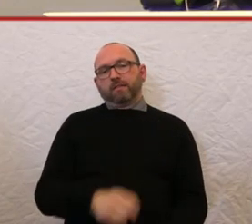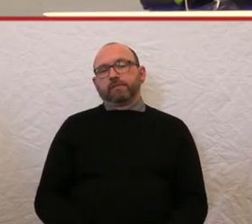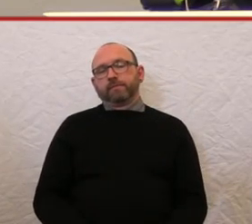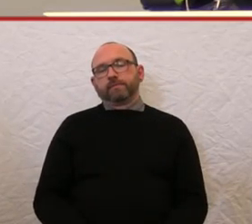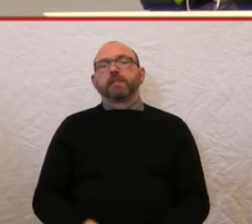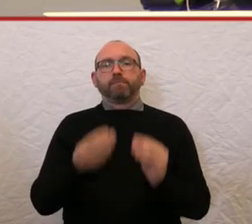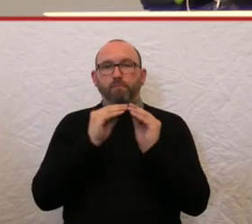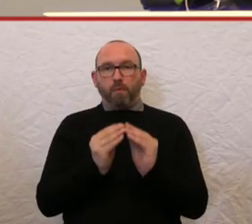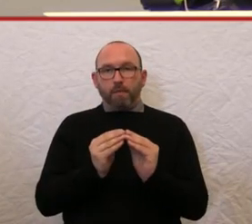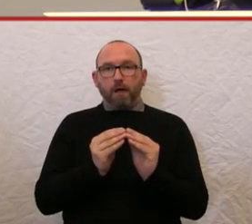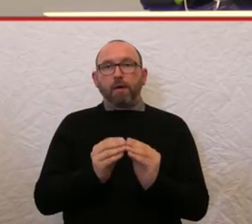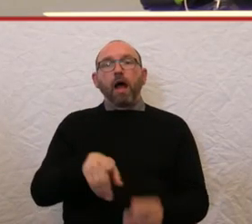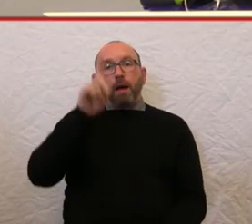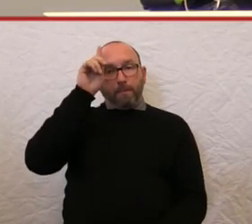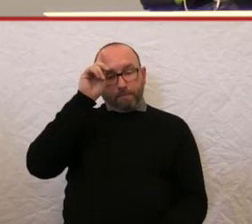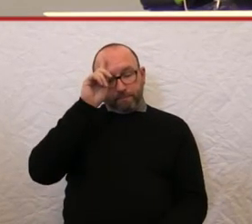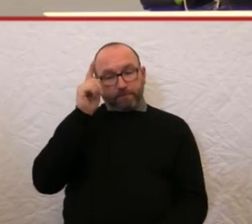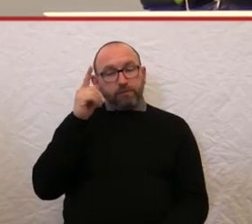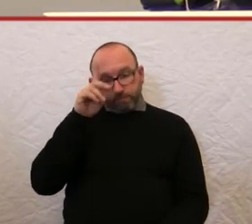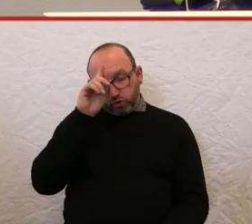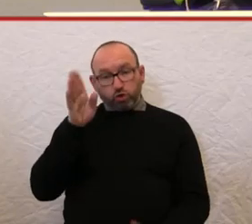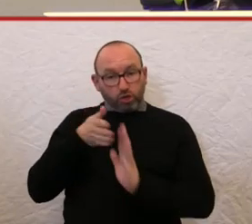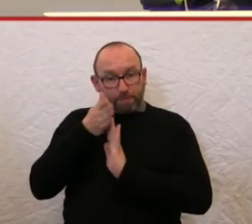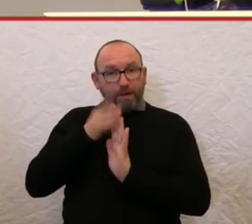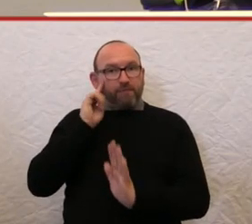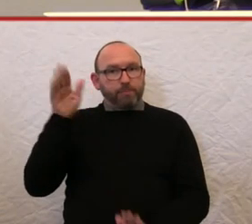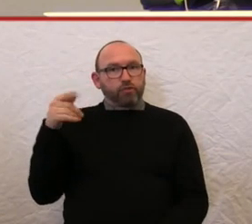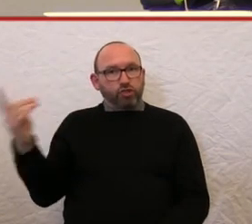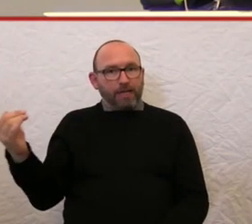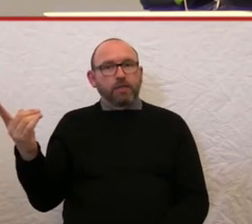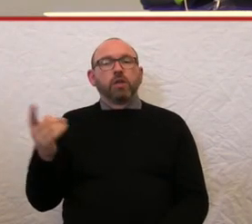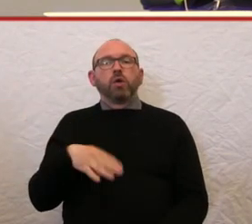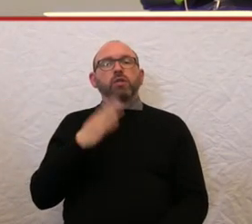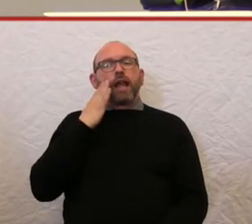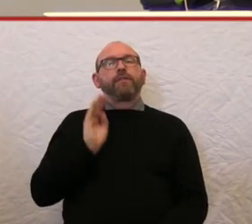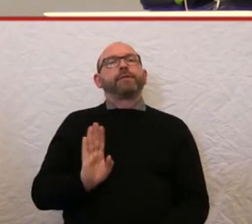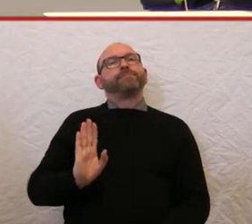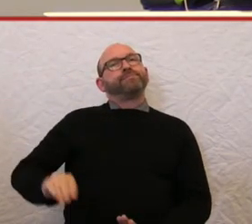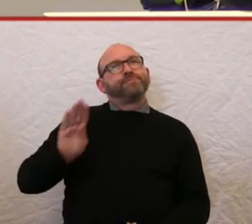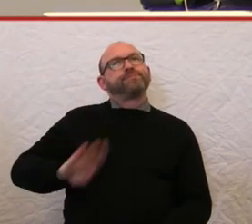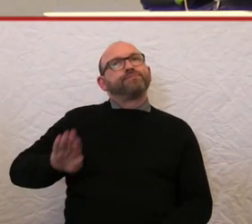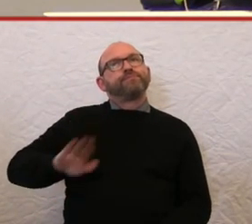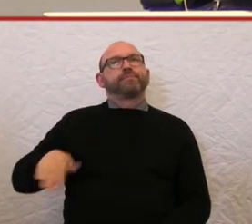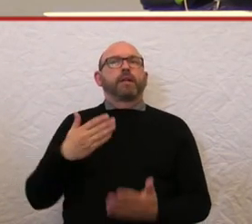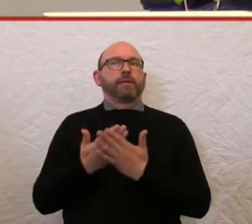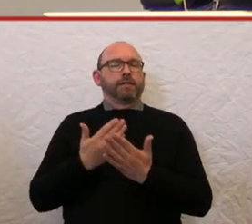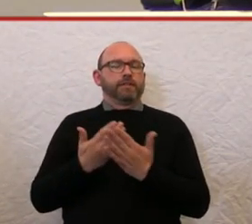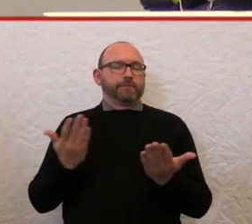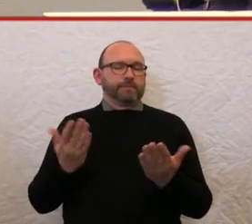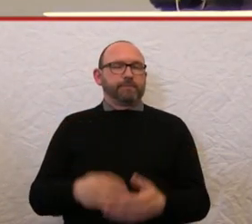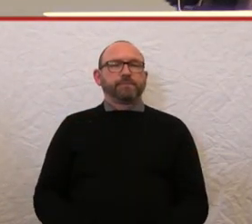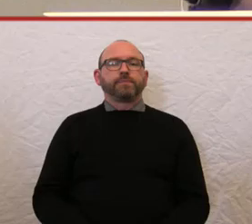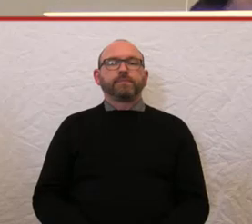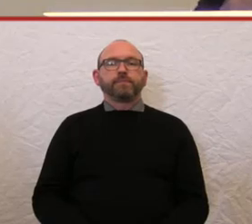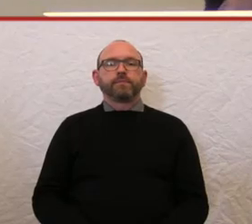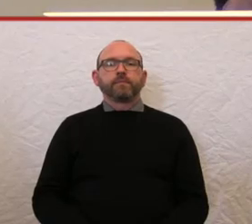Problem, das die Bahn aber auch weiß und auch kennt und natürlich immer versucht, auch den Deckel draufzulassen, aber unter anderem eben auch der